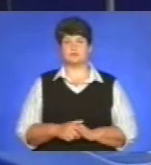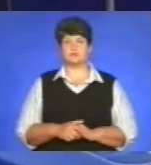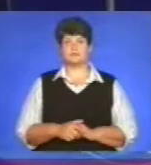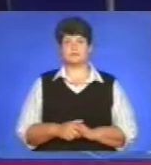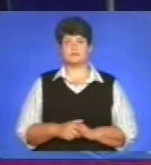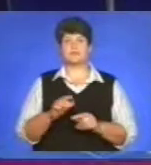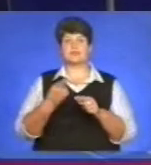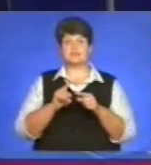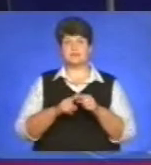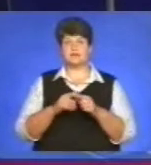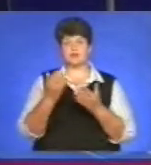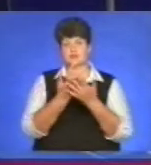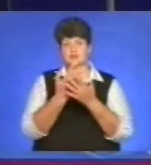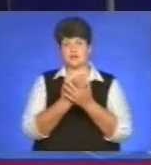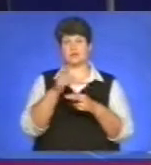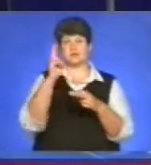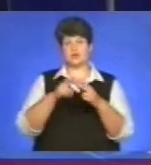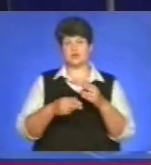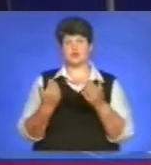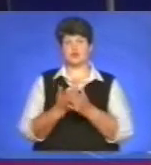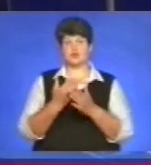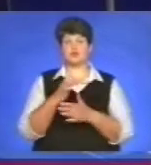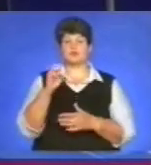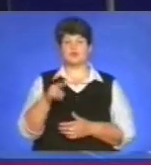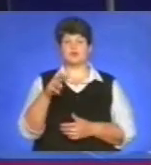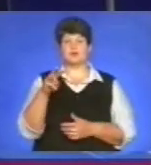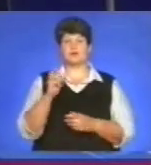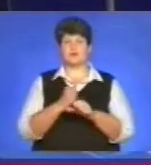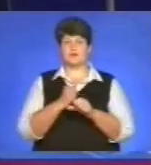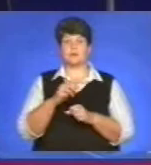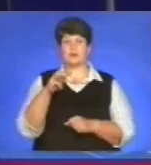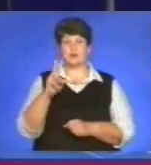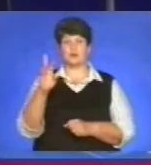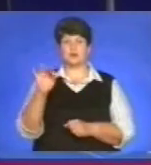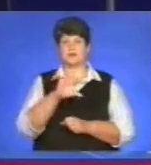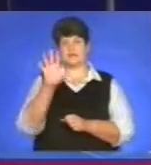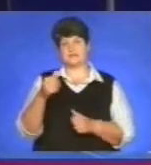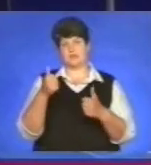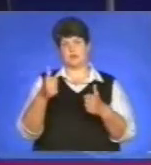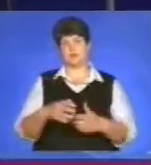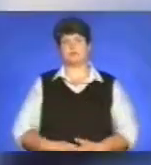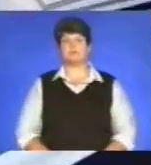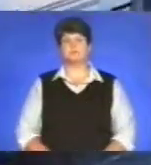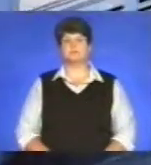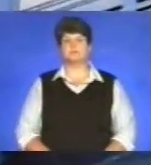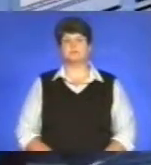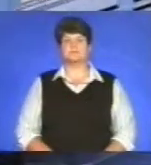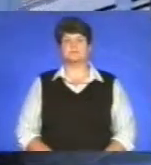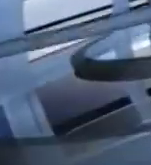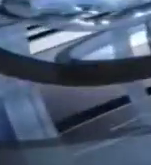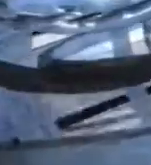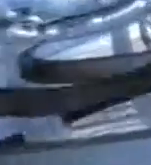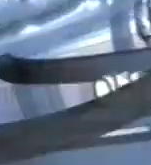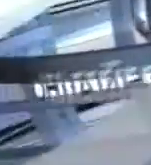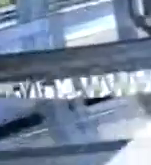Цей сюжет завершує наш випуск. У студії працювала Марія Котенко. На все добре. Дякую за